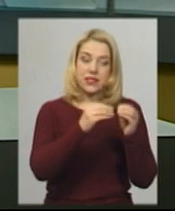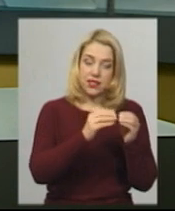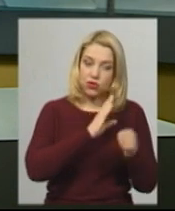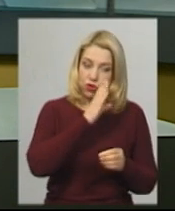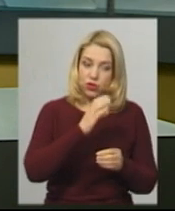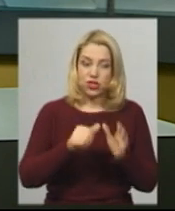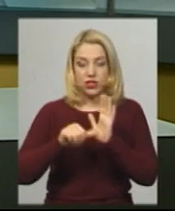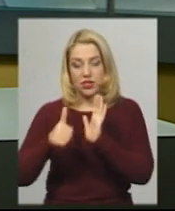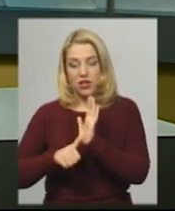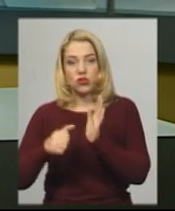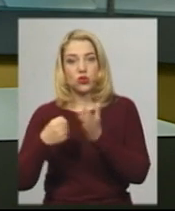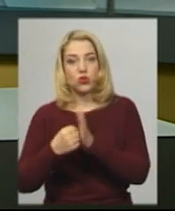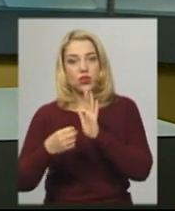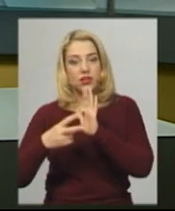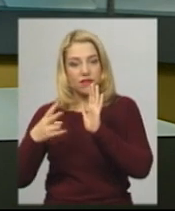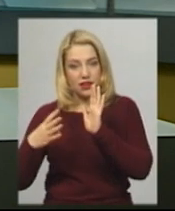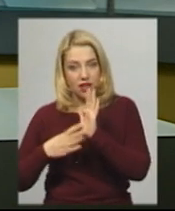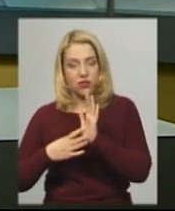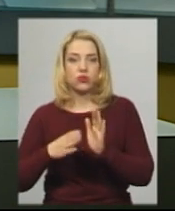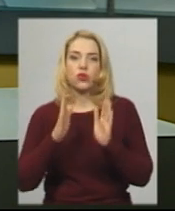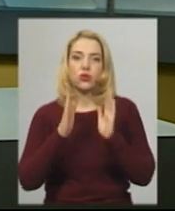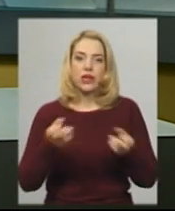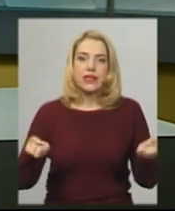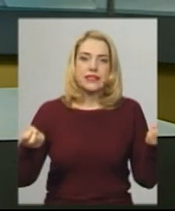години – лише за спеціальним квитком.